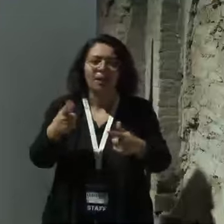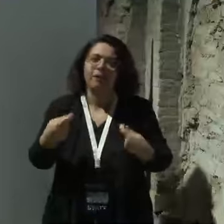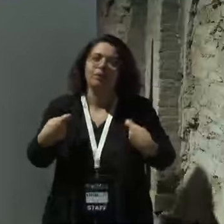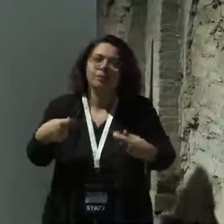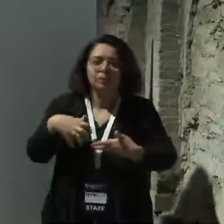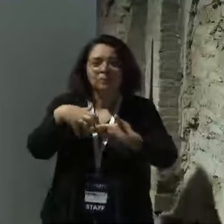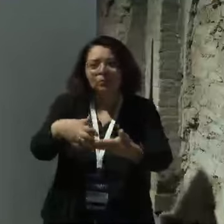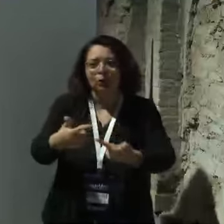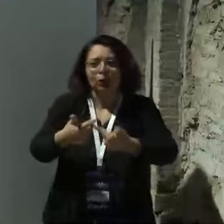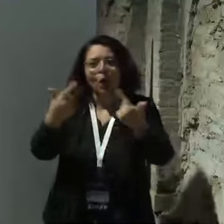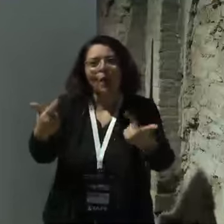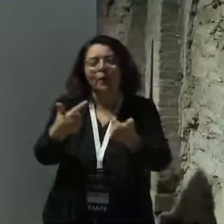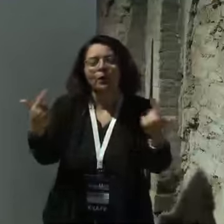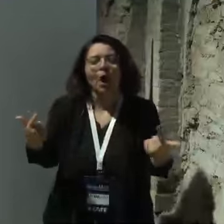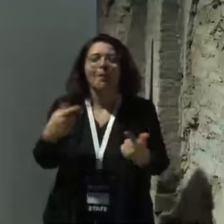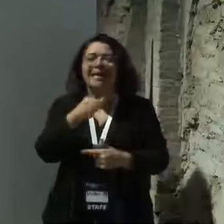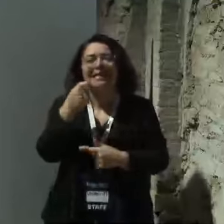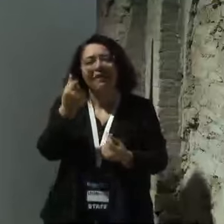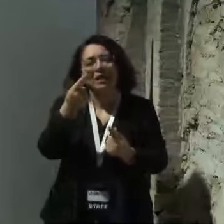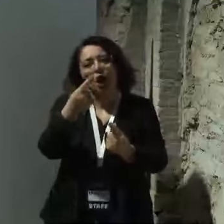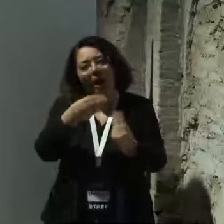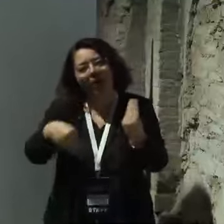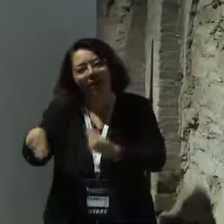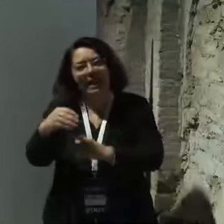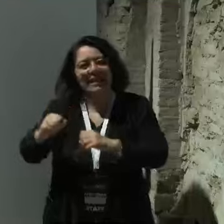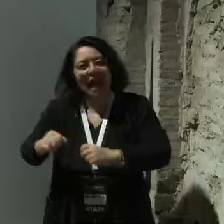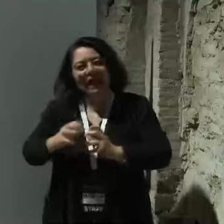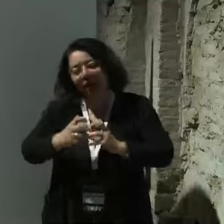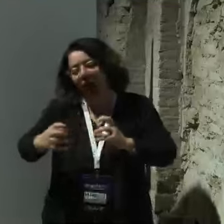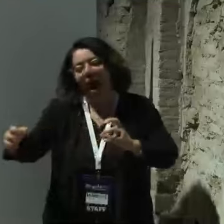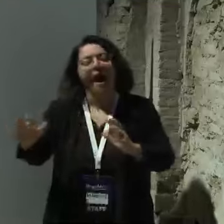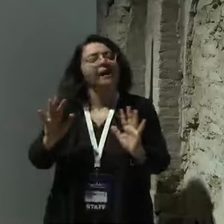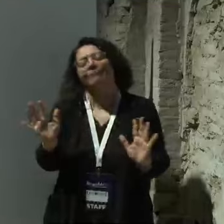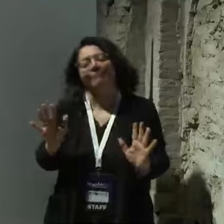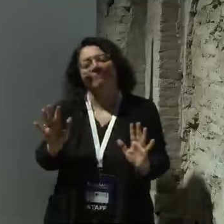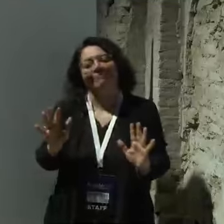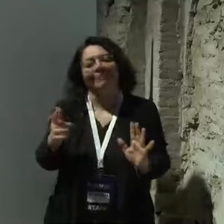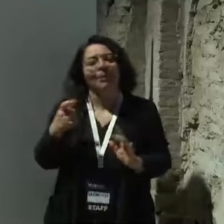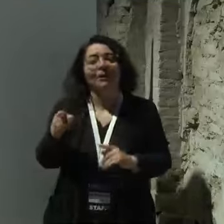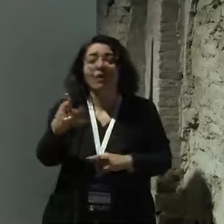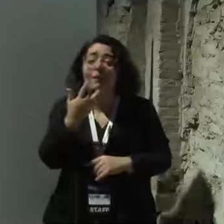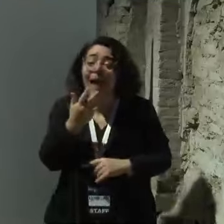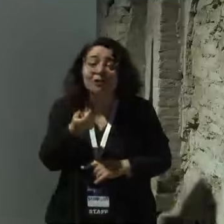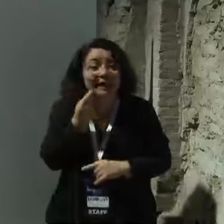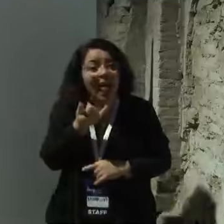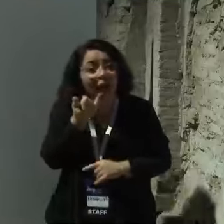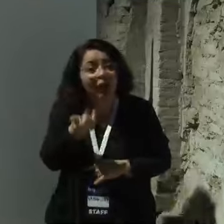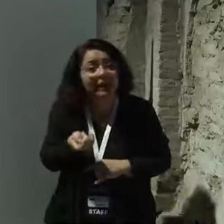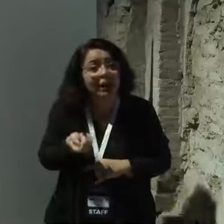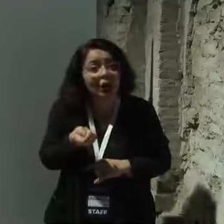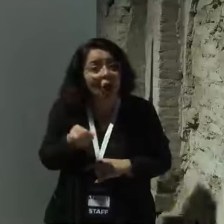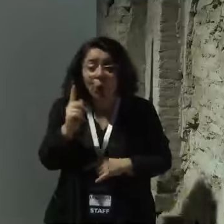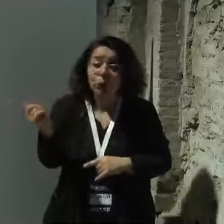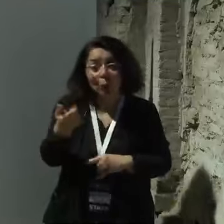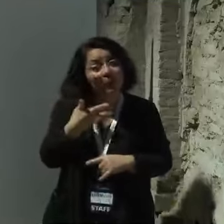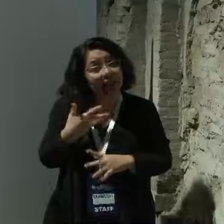impiegati e invece avremo bisogno di soldi per la sanità, per questo, per quest'altro no, vi piace il telefonino? Vi piace? L'avete